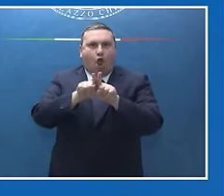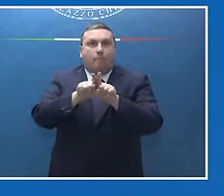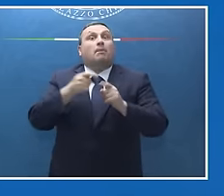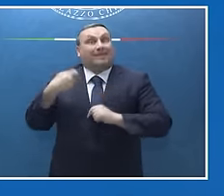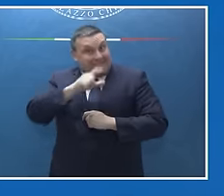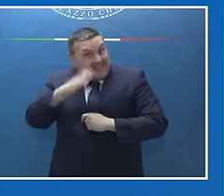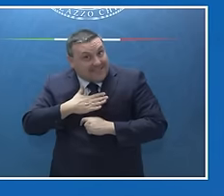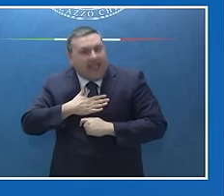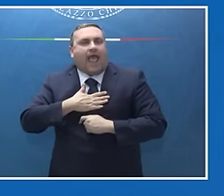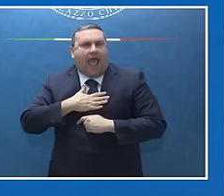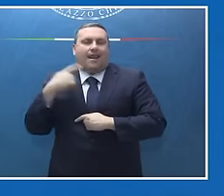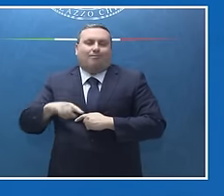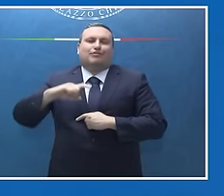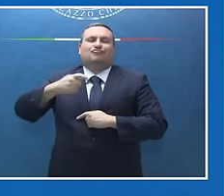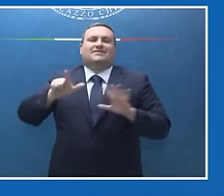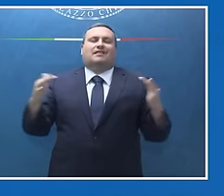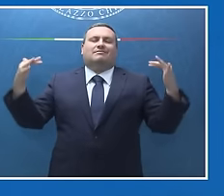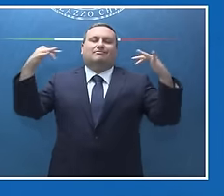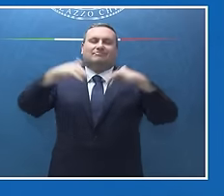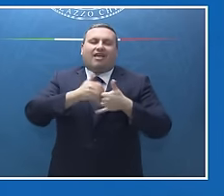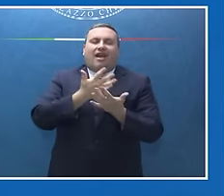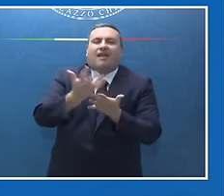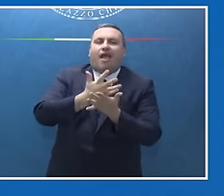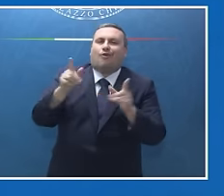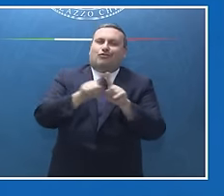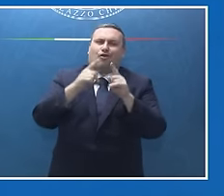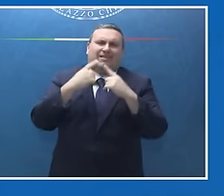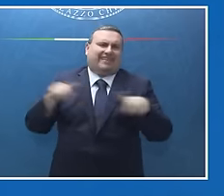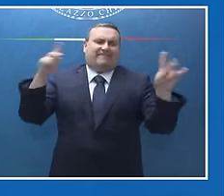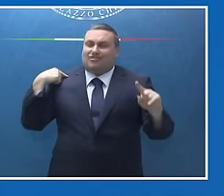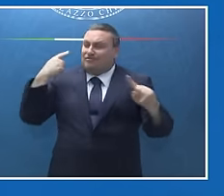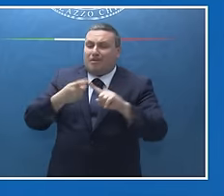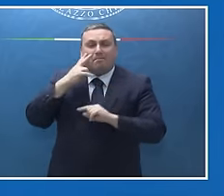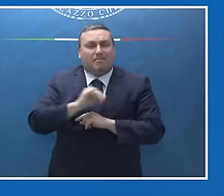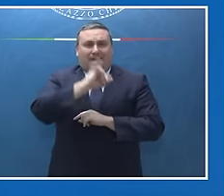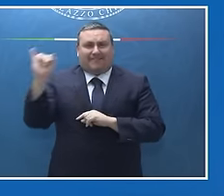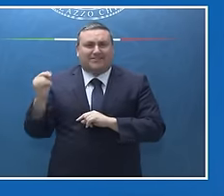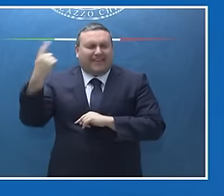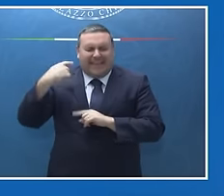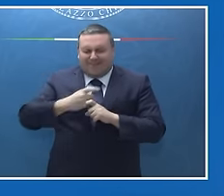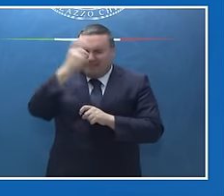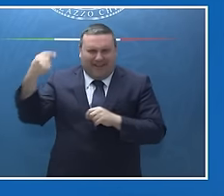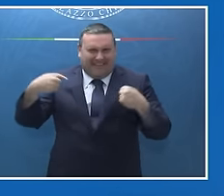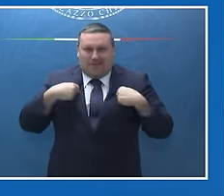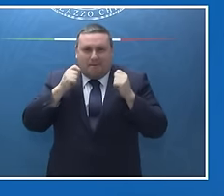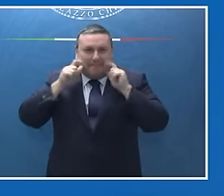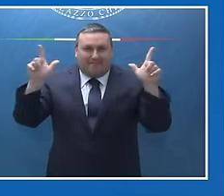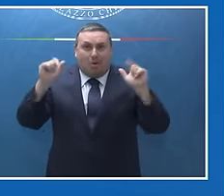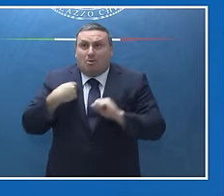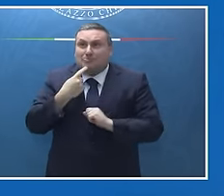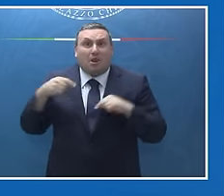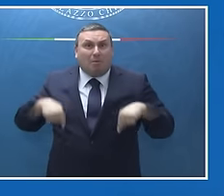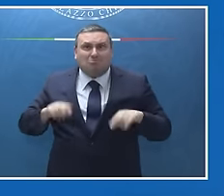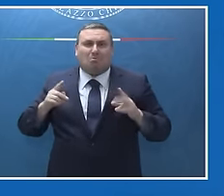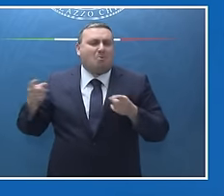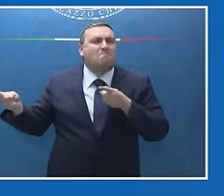italiana. Abbiamo vissuto ieri una giornata straordinaria, io non ho difficoltà a definirlo un momento storico